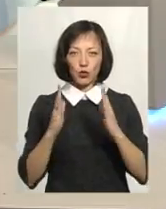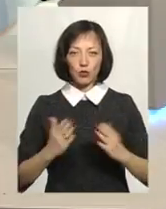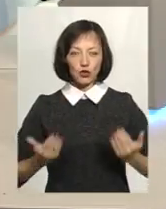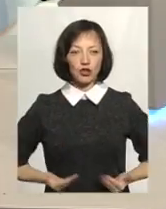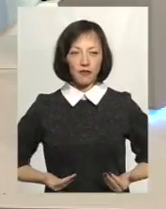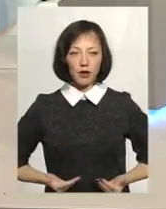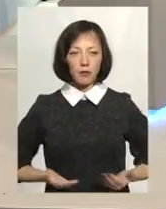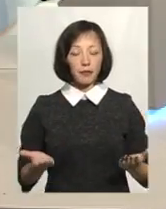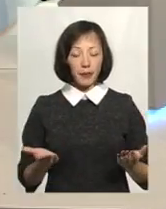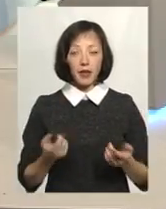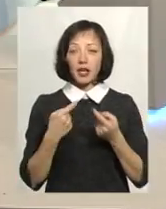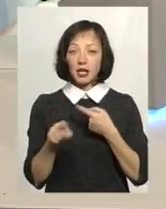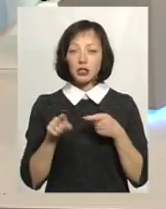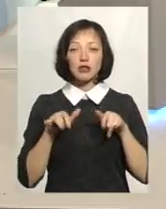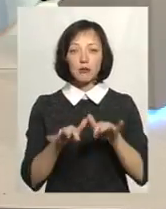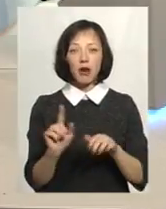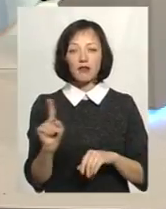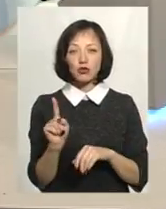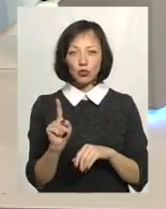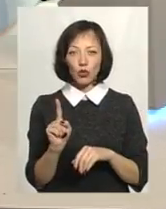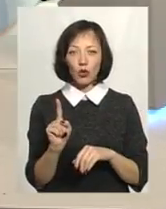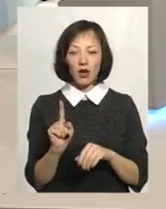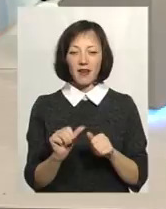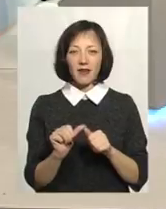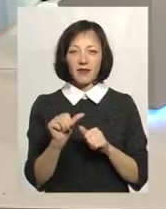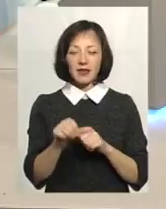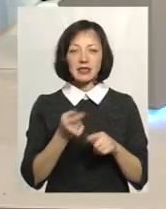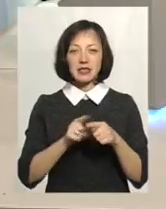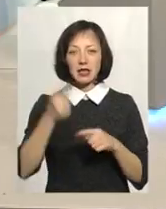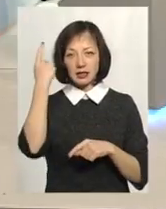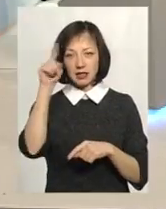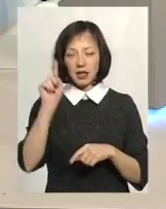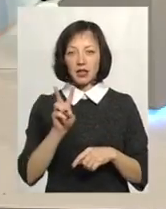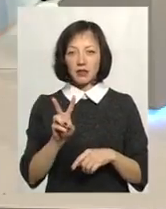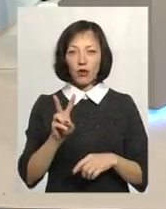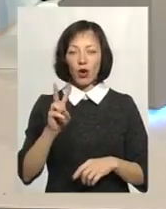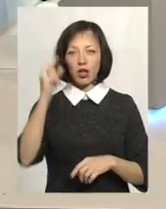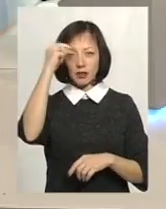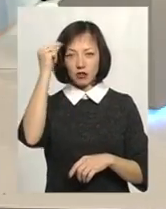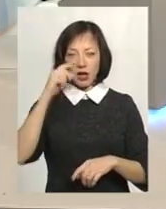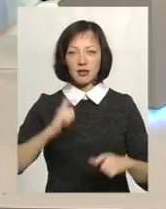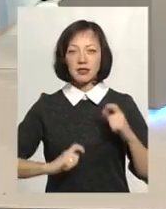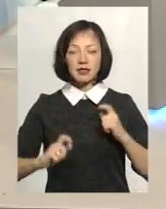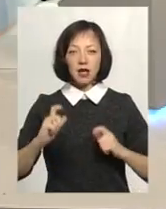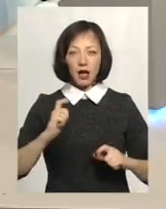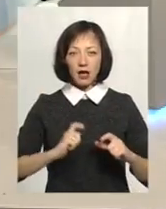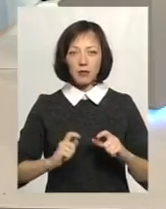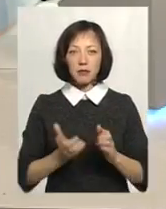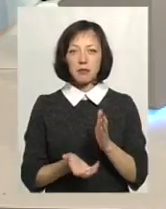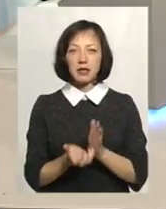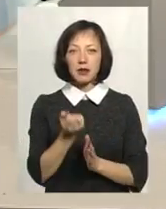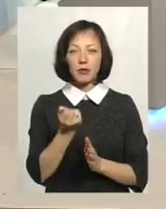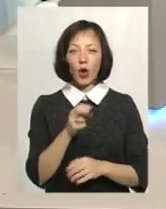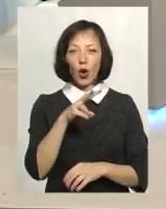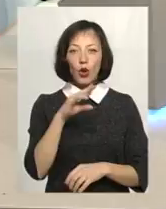живим. Інша справа, що виділили, це з ініціативи двох навчальних закладів, при підтримку, ви чуєте, Люблінського